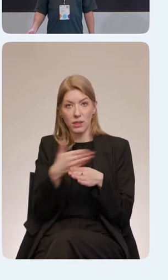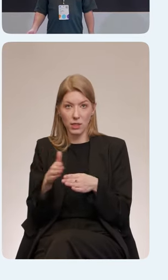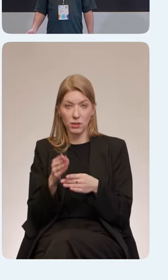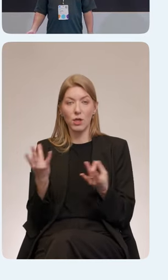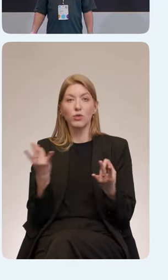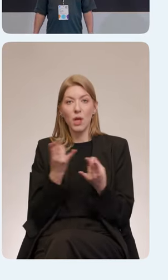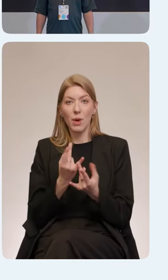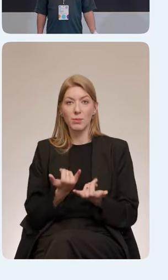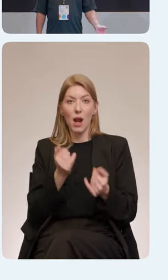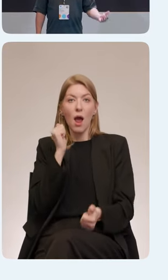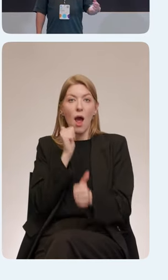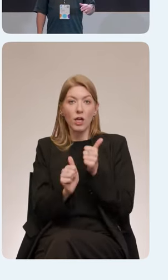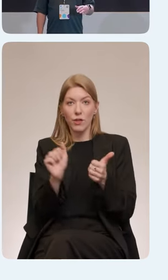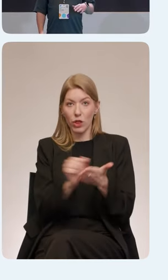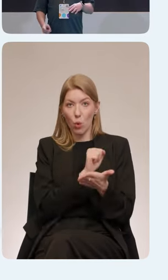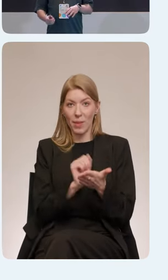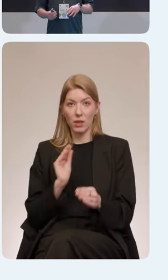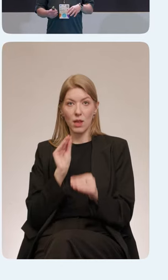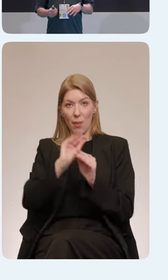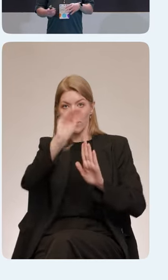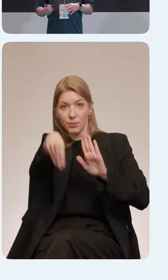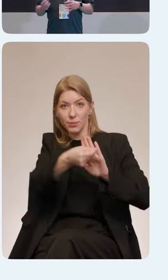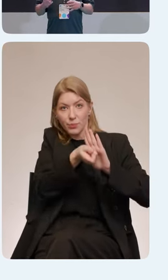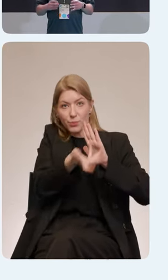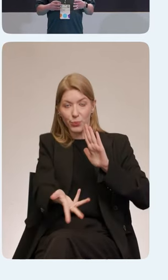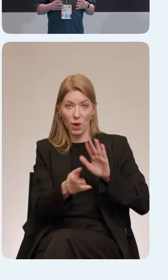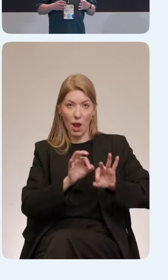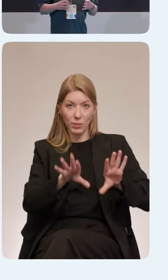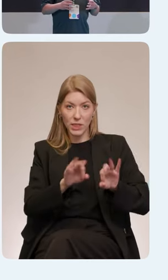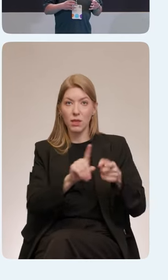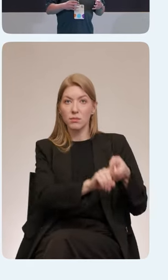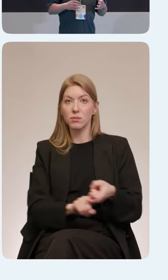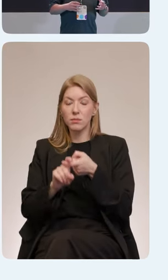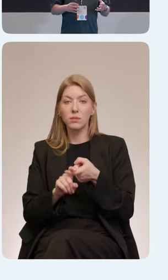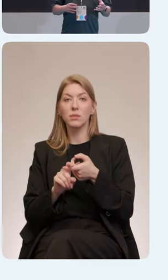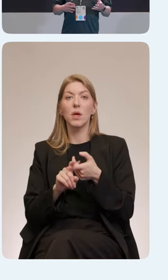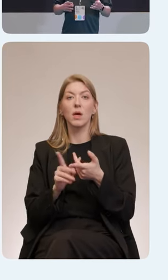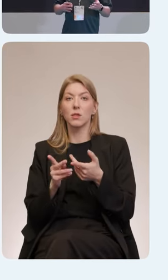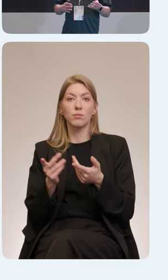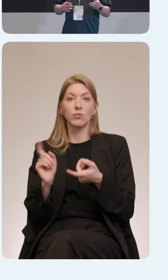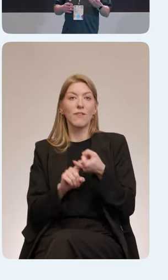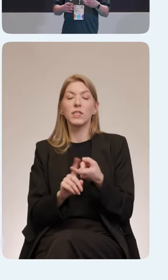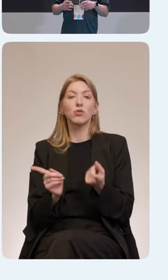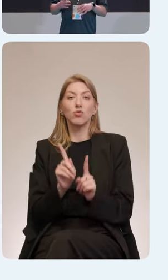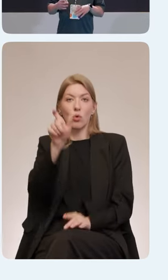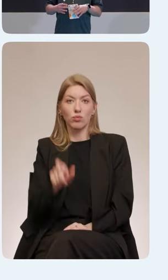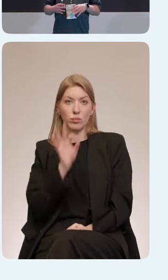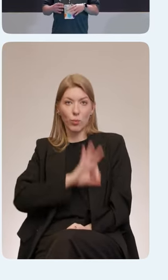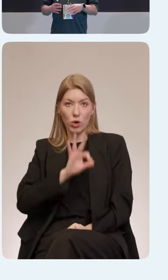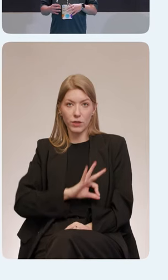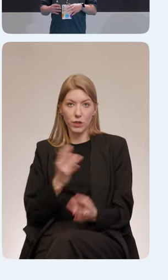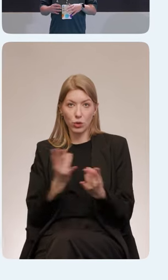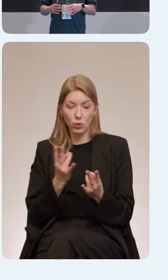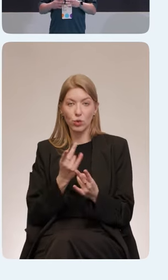каждому элементу. Затем, в зависимости от сценария пользователя, необходимо правильный порядок переключения